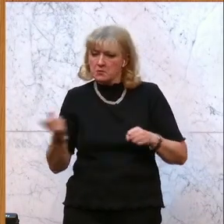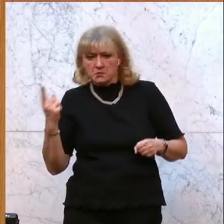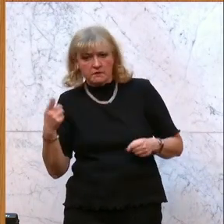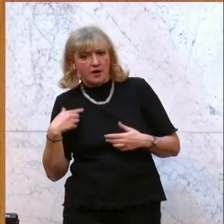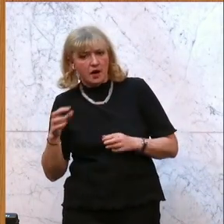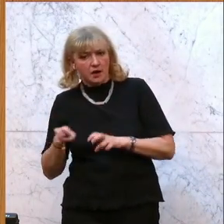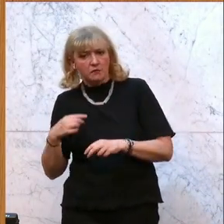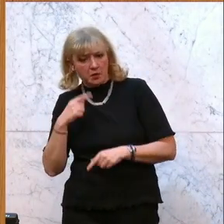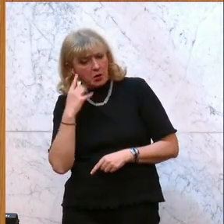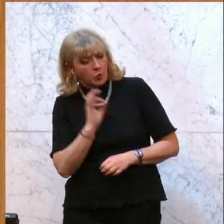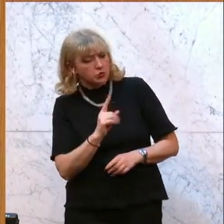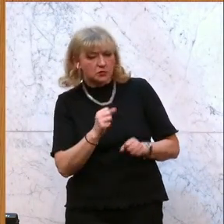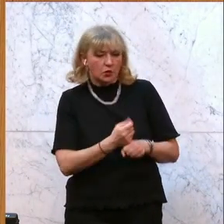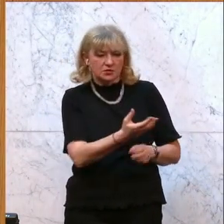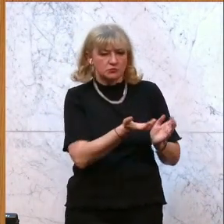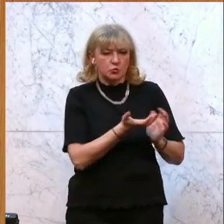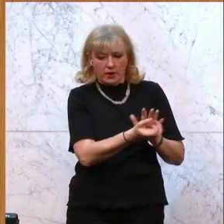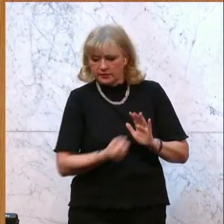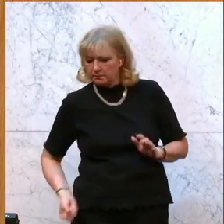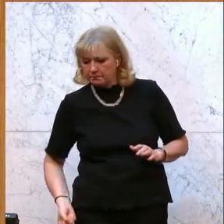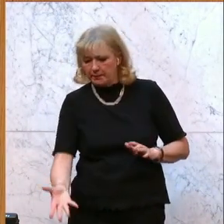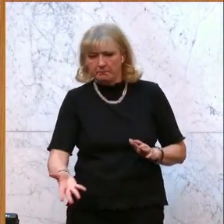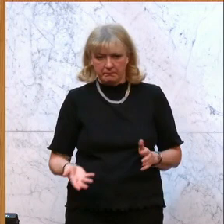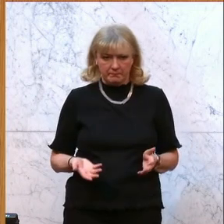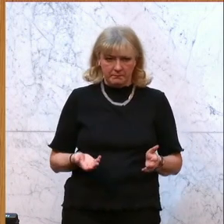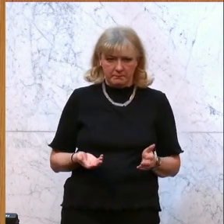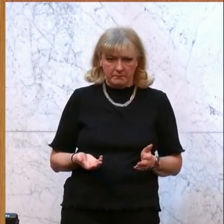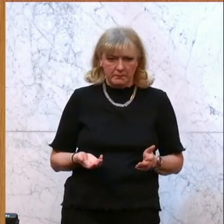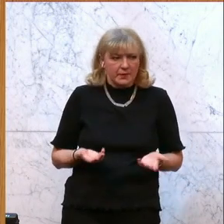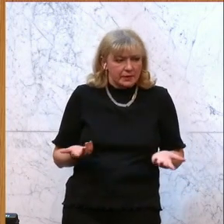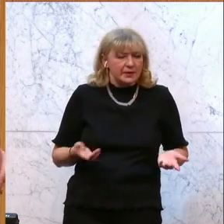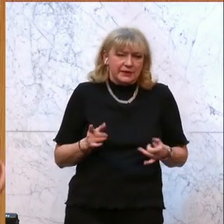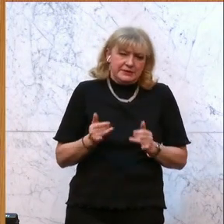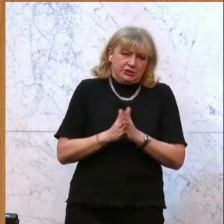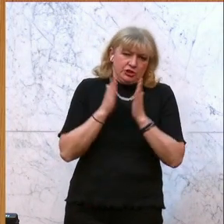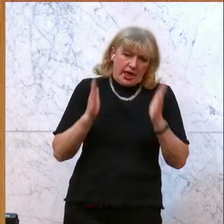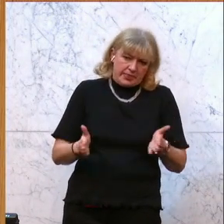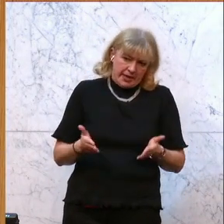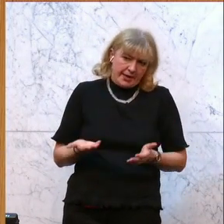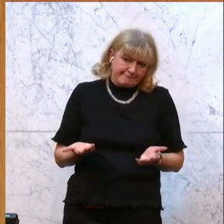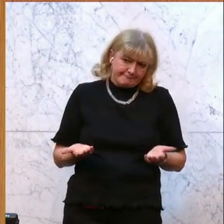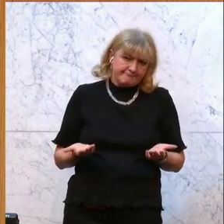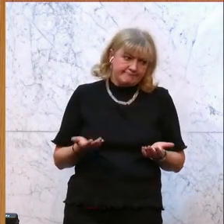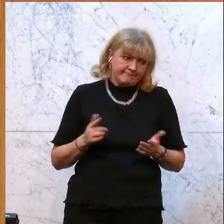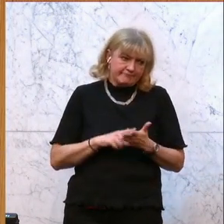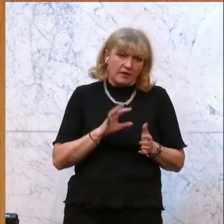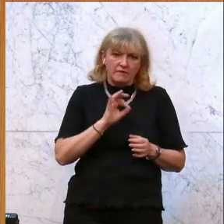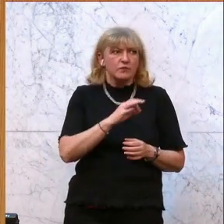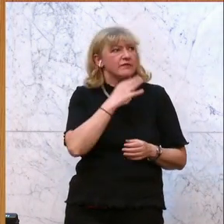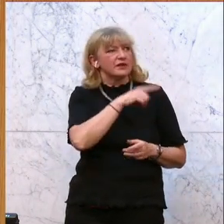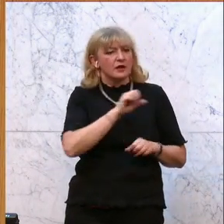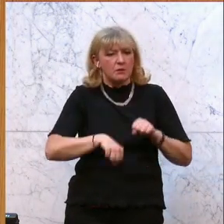haben Sie diese wieder schubladisiert. Das ist aber nicht nur schade für die zahlreichen Mountainbiker,